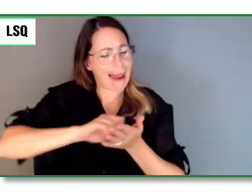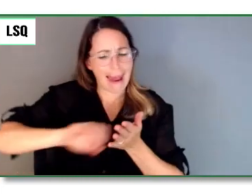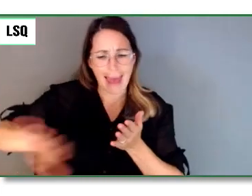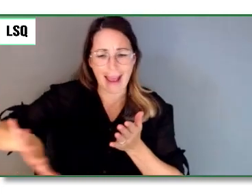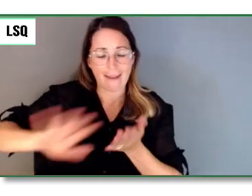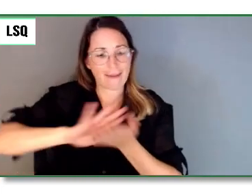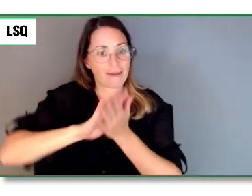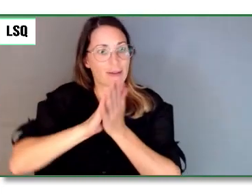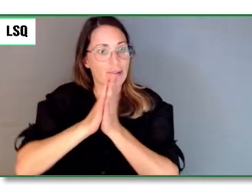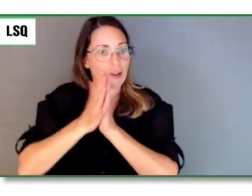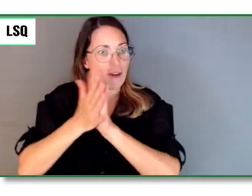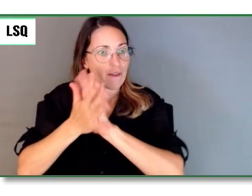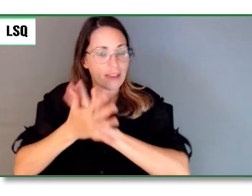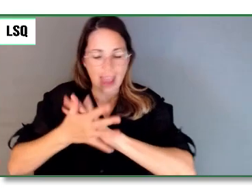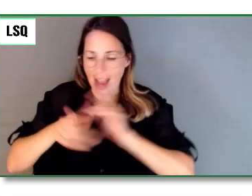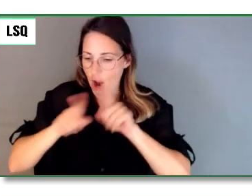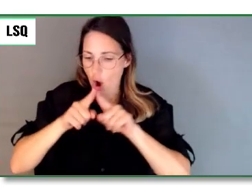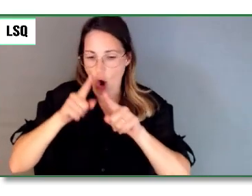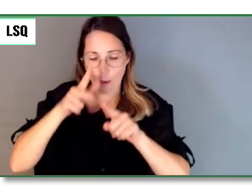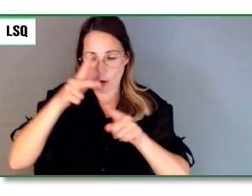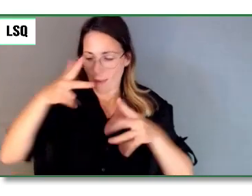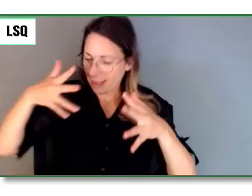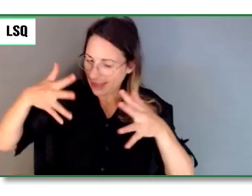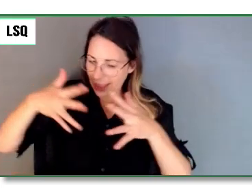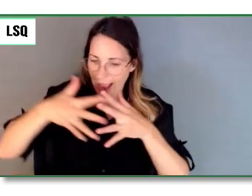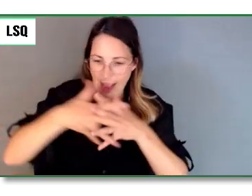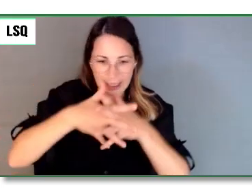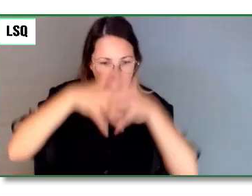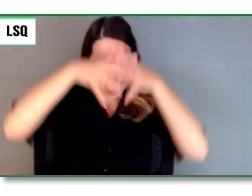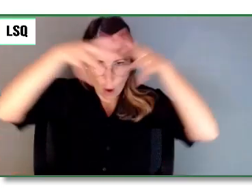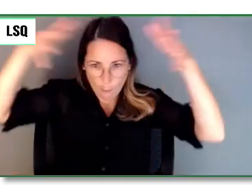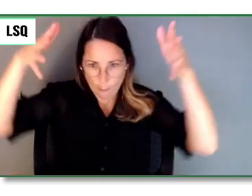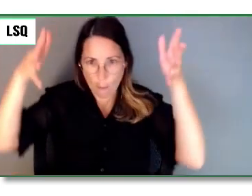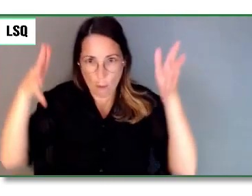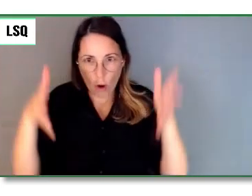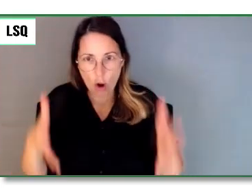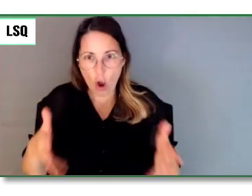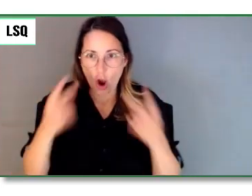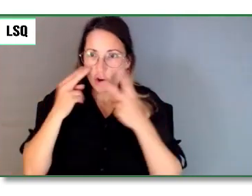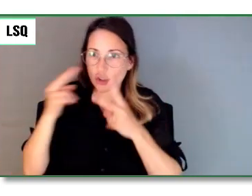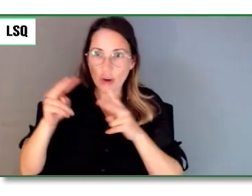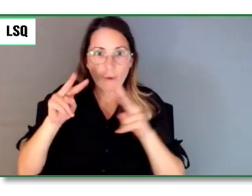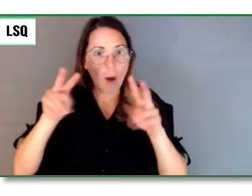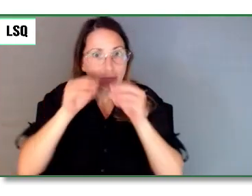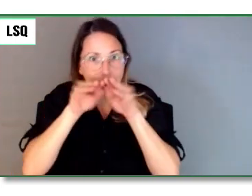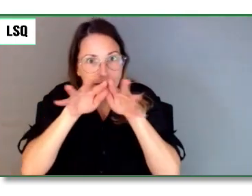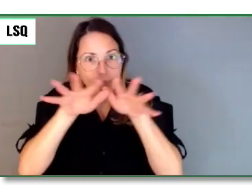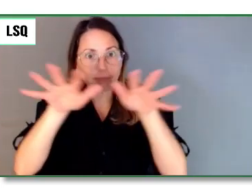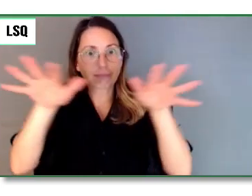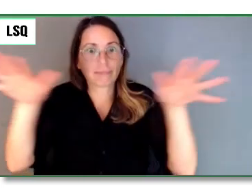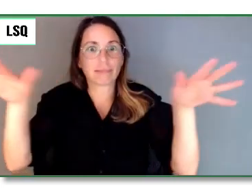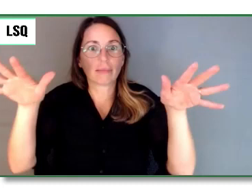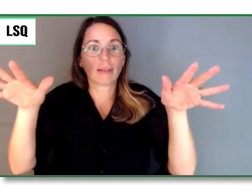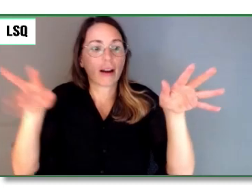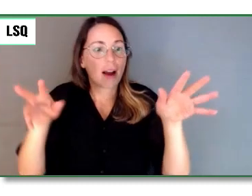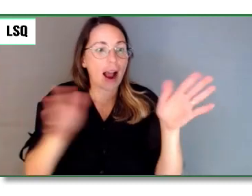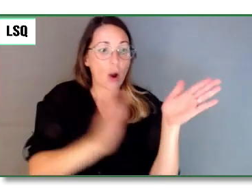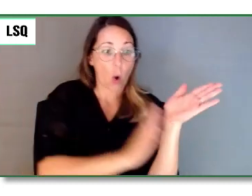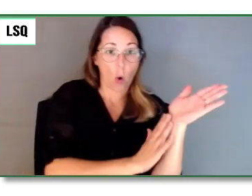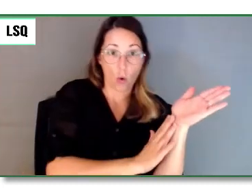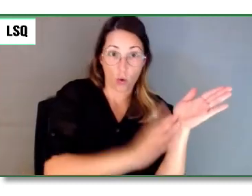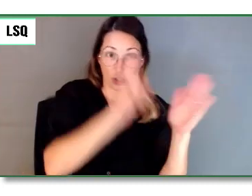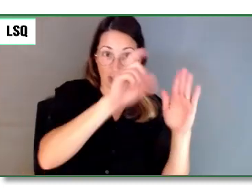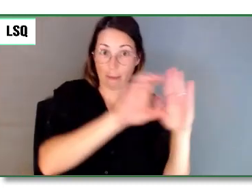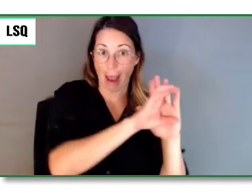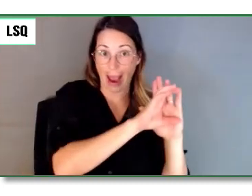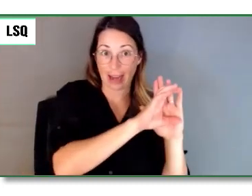à gauche une image de quelqu'un qui a fait un dessin de cette description.